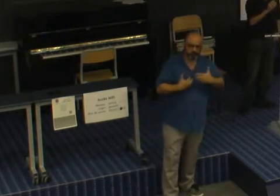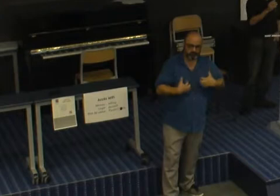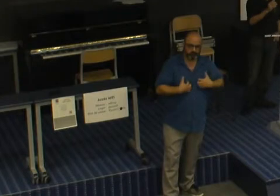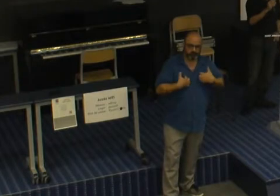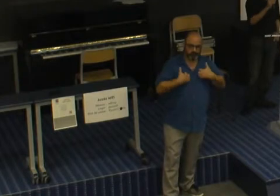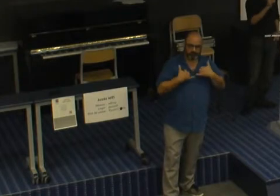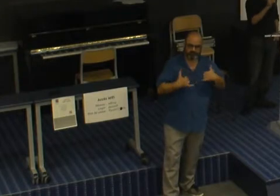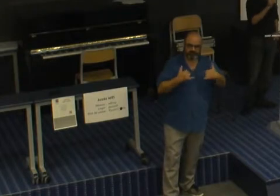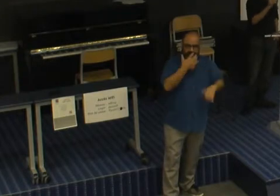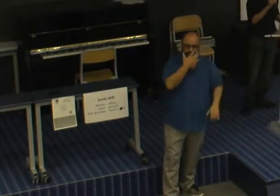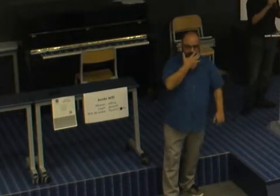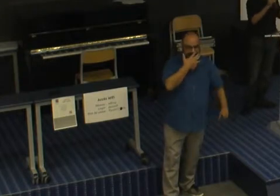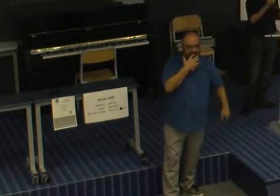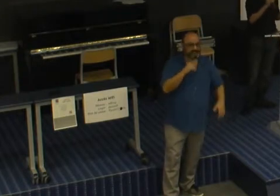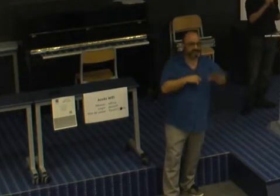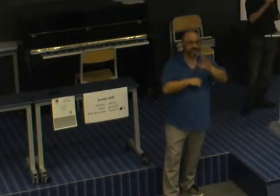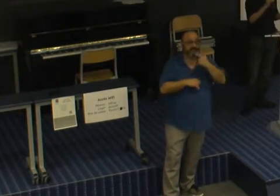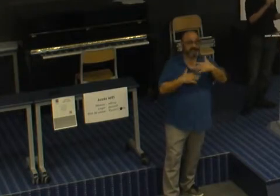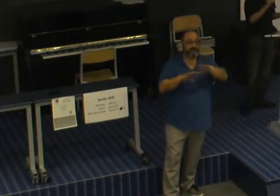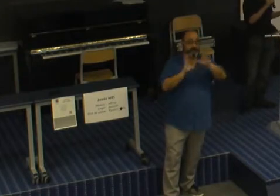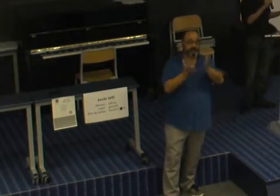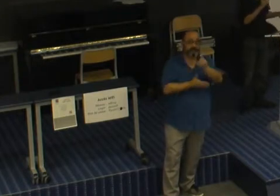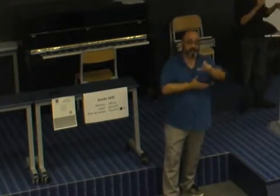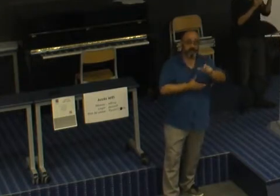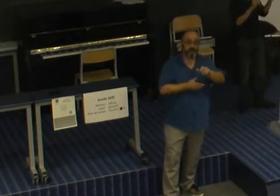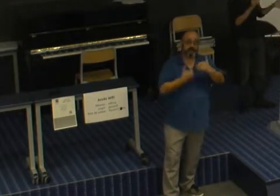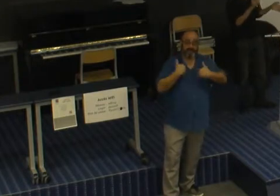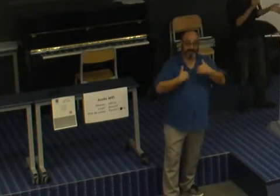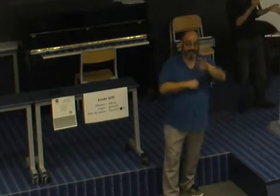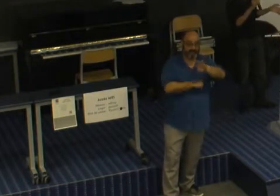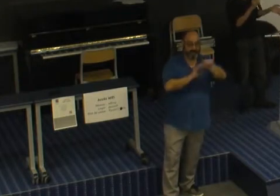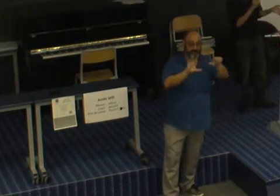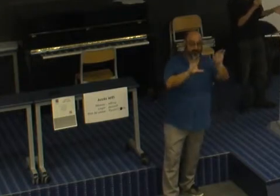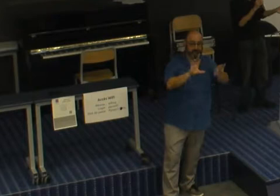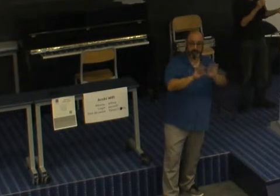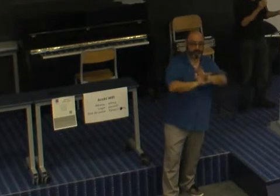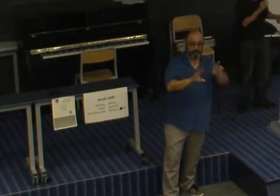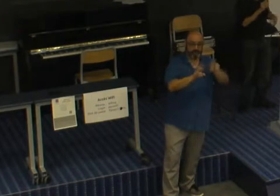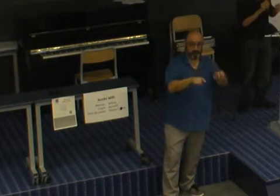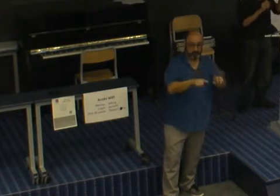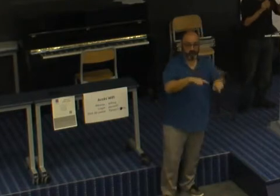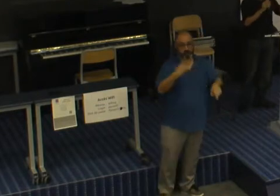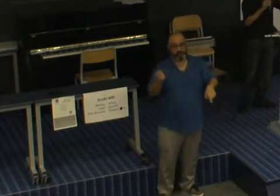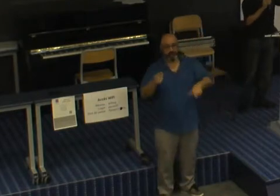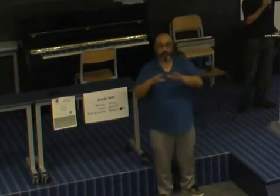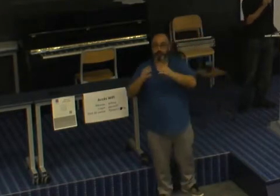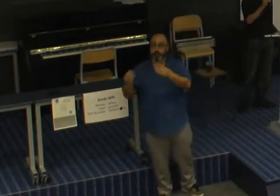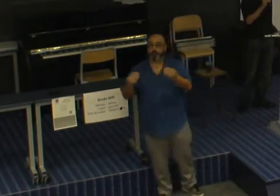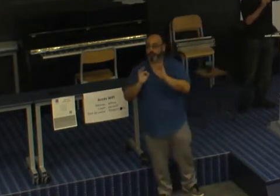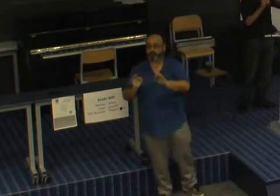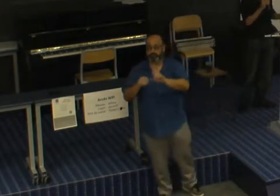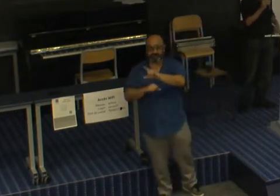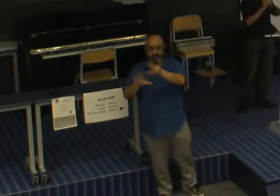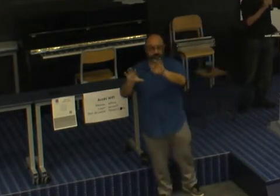Déjà, 46% des handicapés sont sans diplôme, contre 28% de la population tantale. Et là, si on regarde les diplômes supérieurs, ça